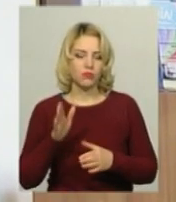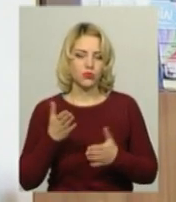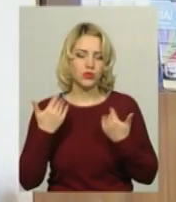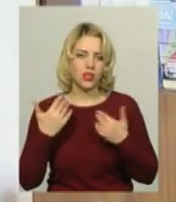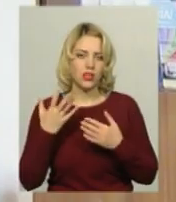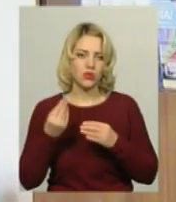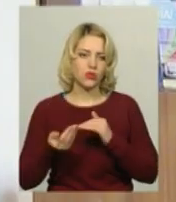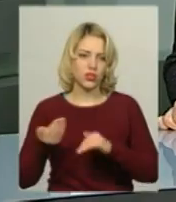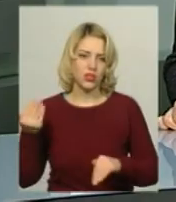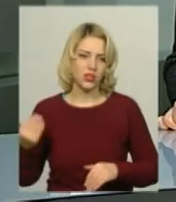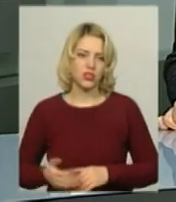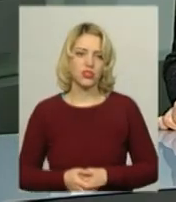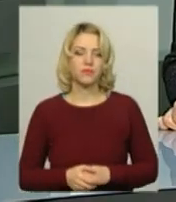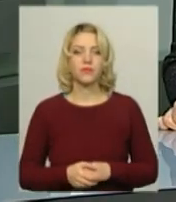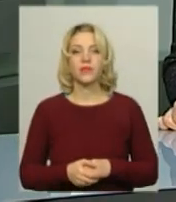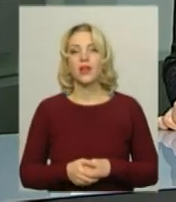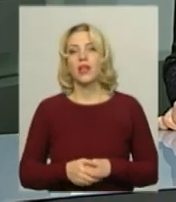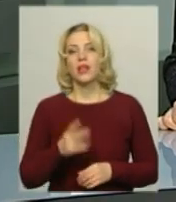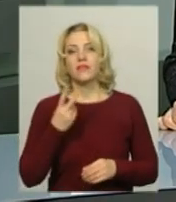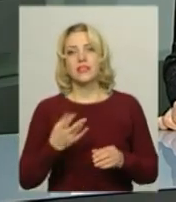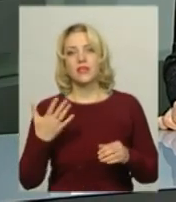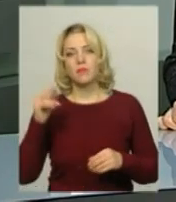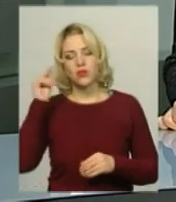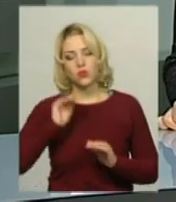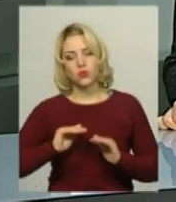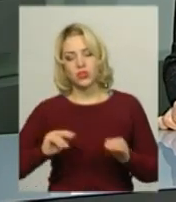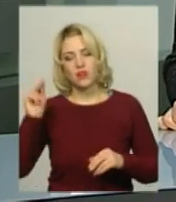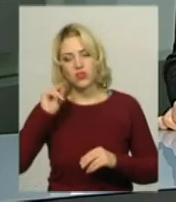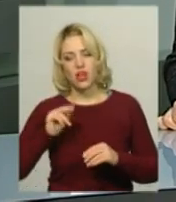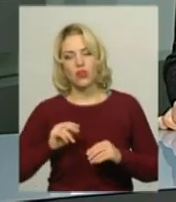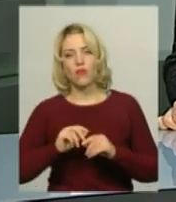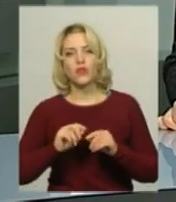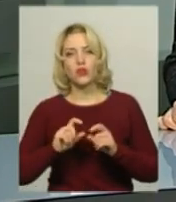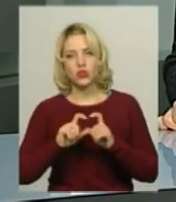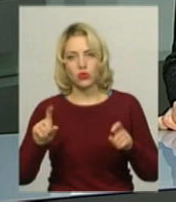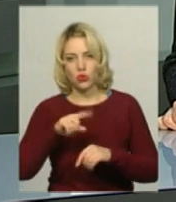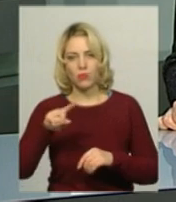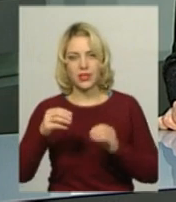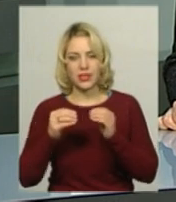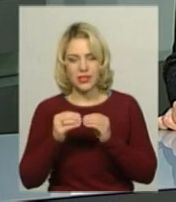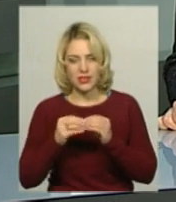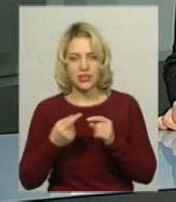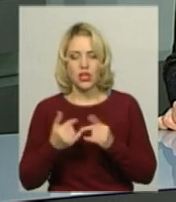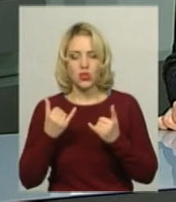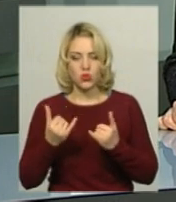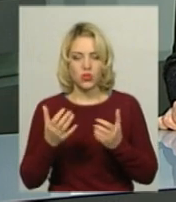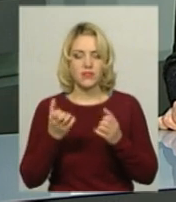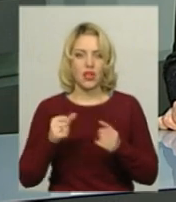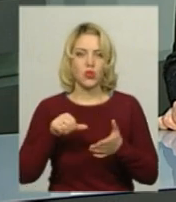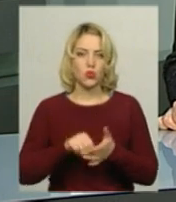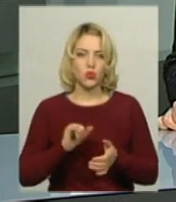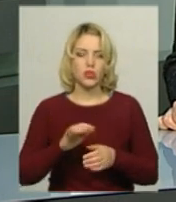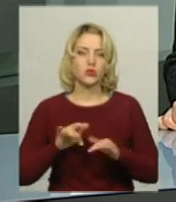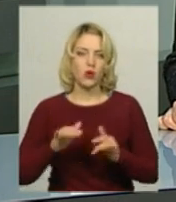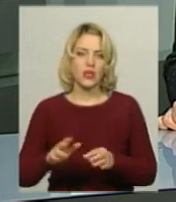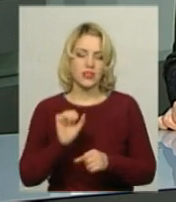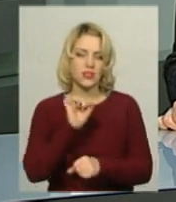дещо раніше. 25 учнів навчально-виховного комплексу номер 10 з Хмельницького сьогодні взяли участь у акції «Стоп